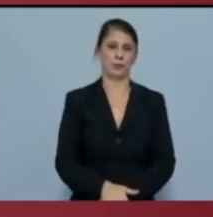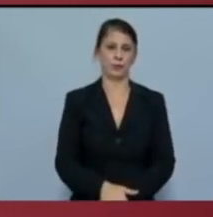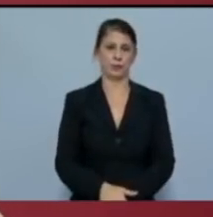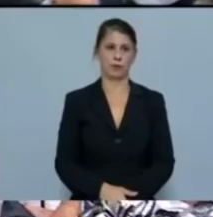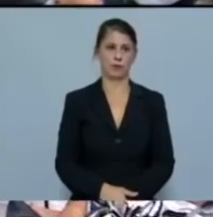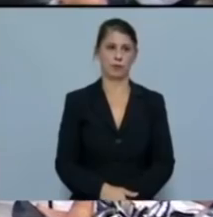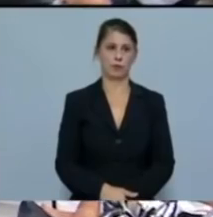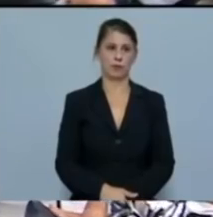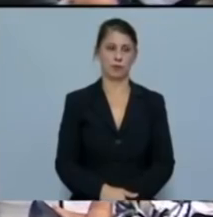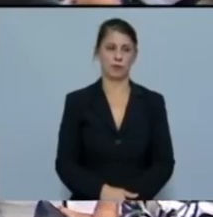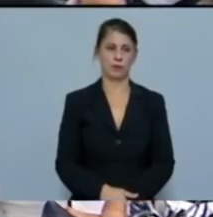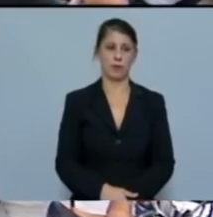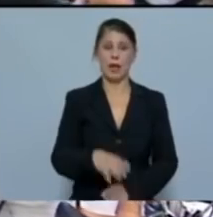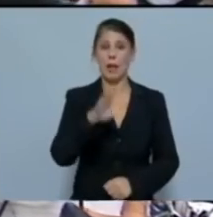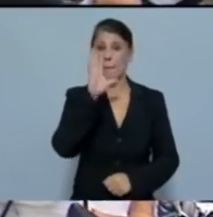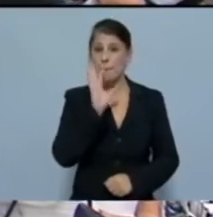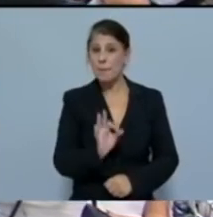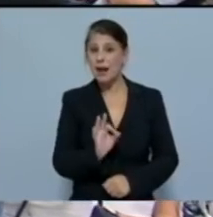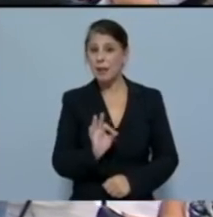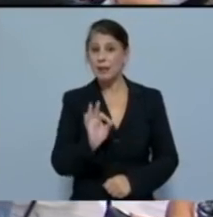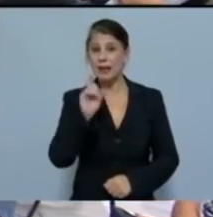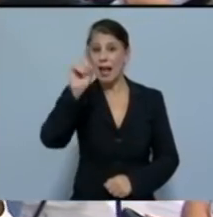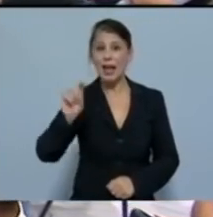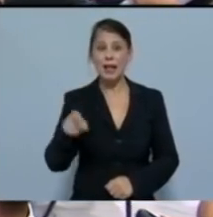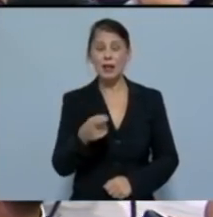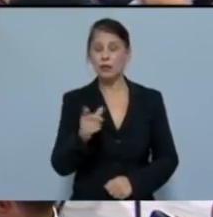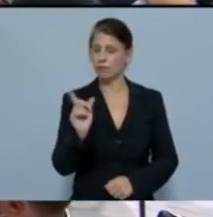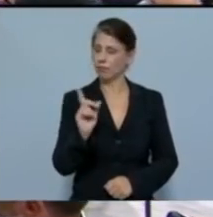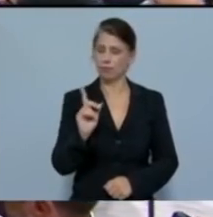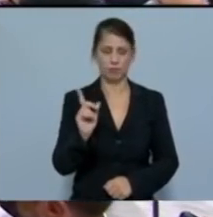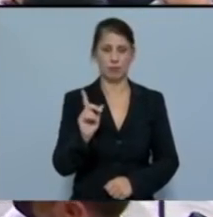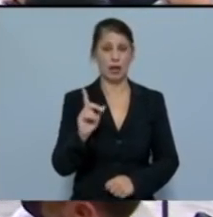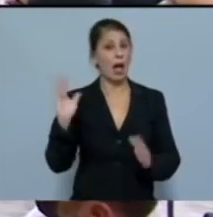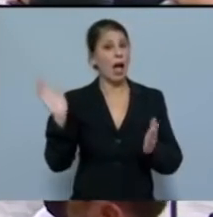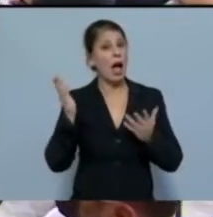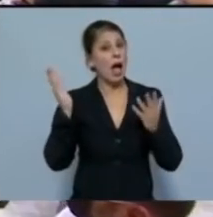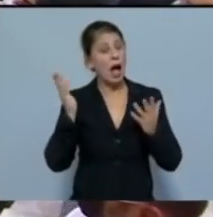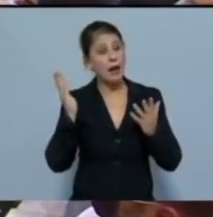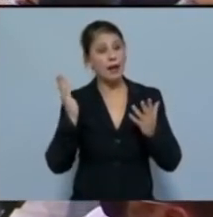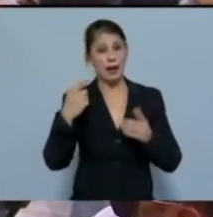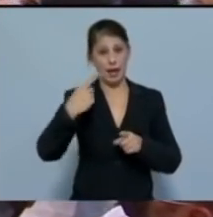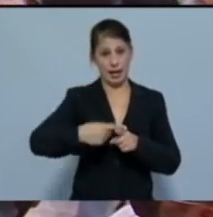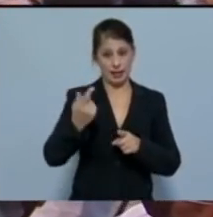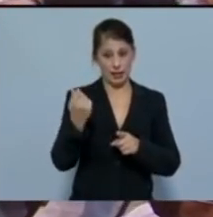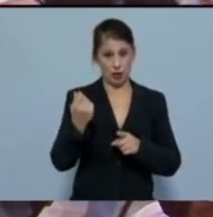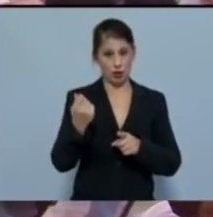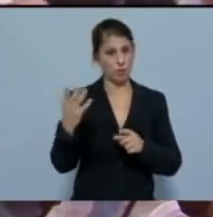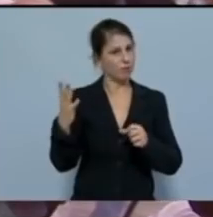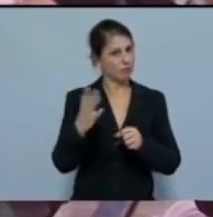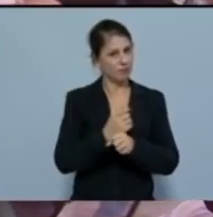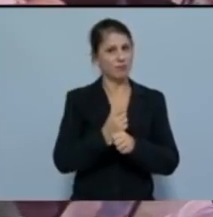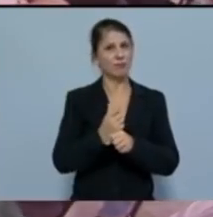το πραγματικό ερώτημα δεν είναι αυτό. Ακόμα και αν η ελληνική οικονομία πετύχει τους